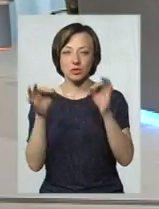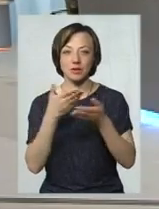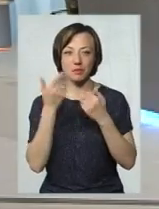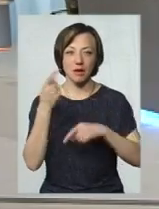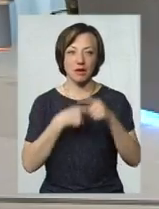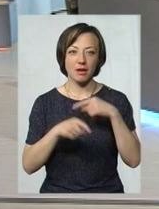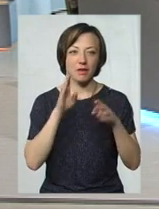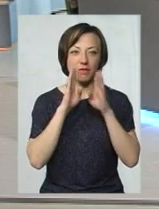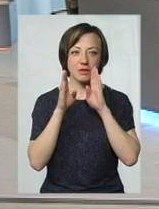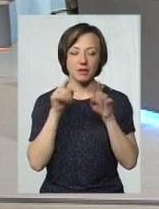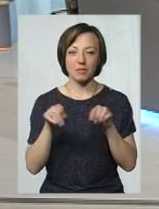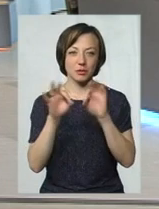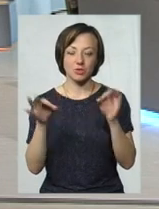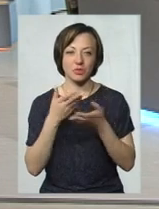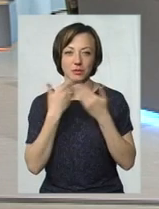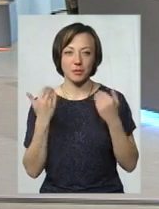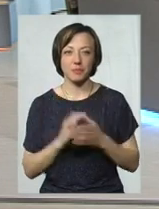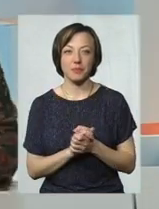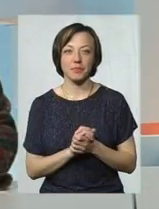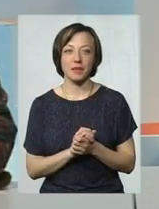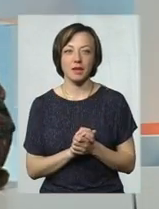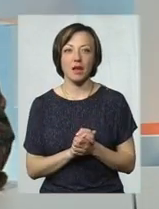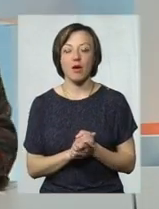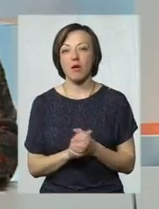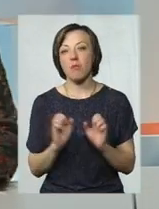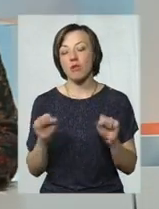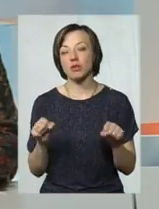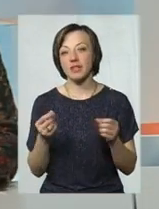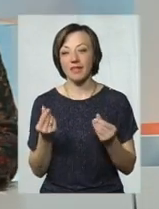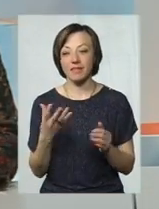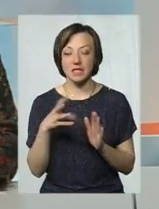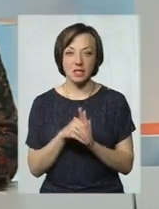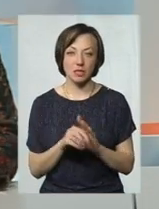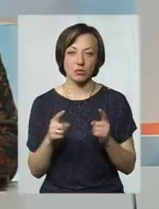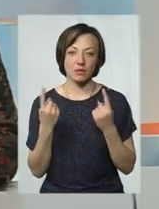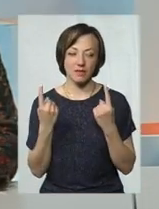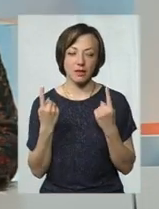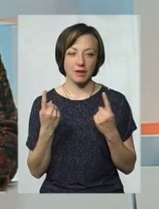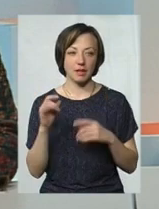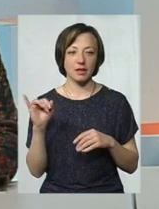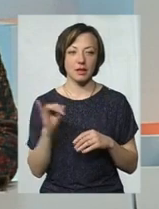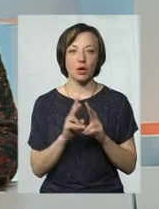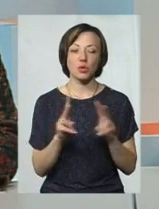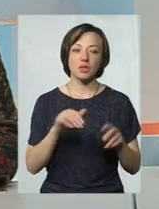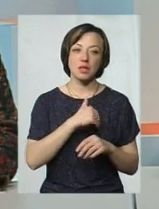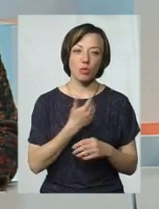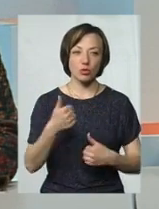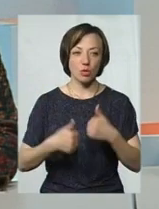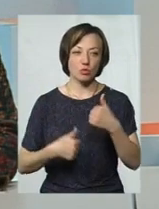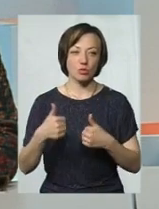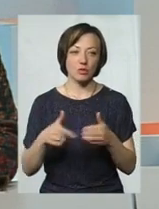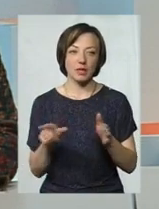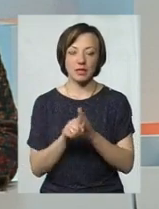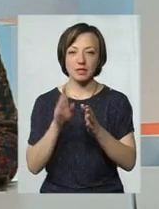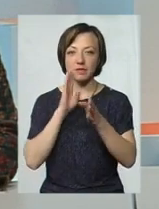прийшли назад в Фейсбу. Там таки немає нічого. Майбутнє, можливо, при інвестиціях. Правильно. Але ці інвестиції дуже великі, і чи хтось захоче конкурувати з